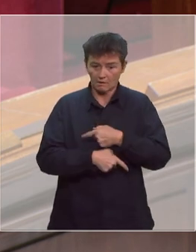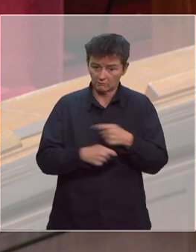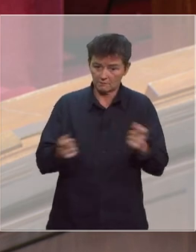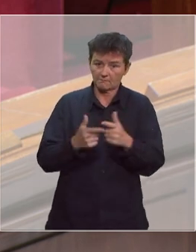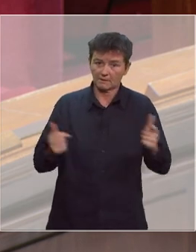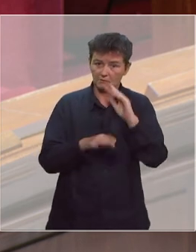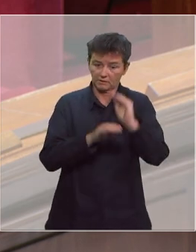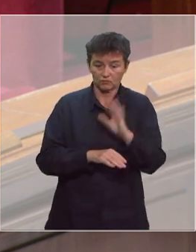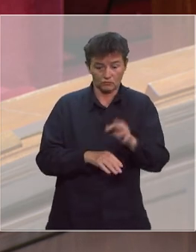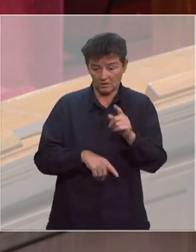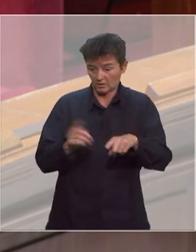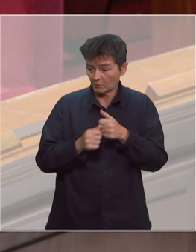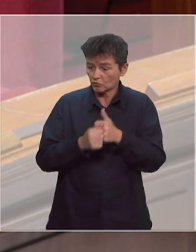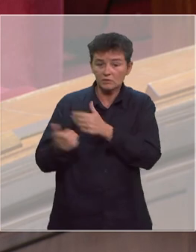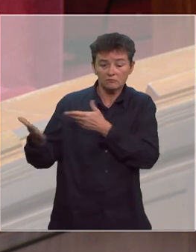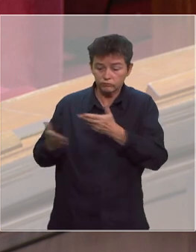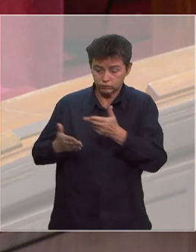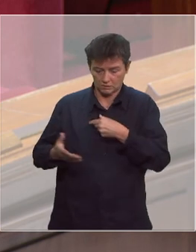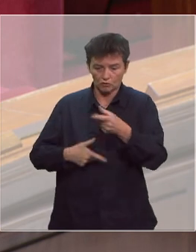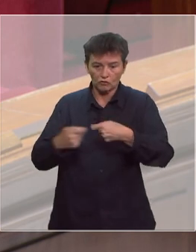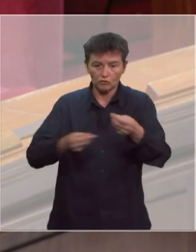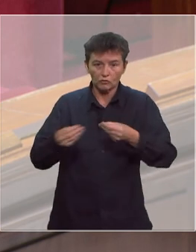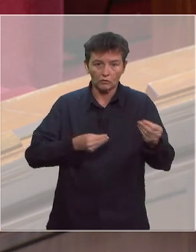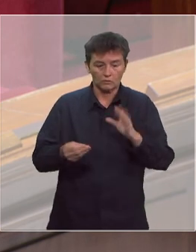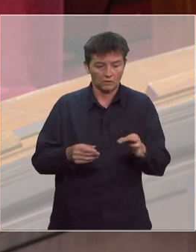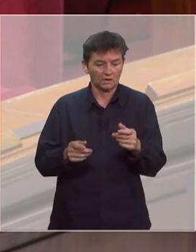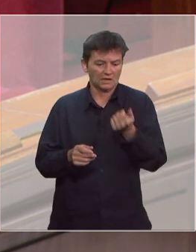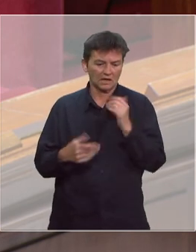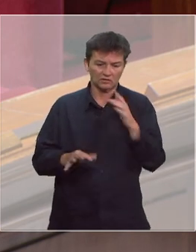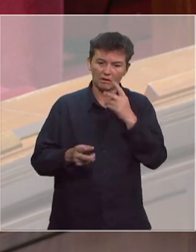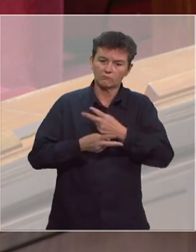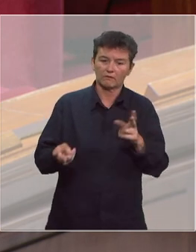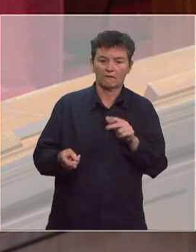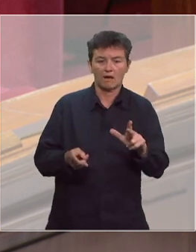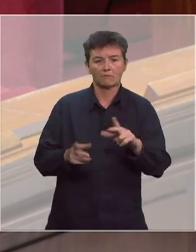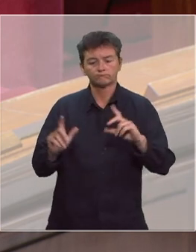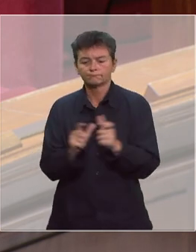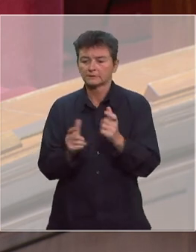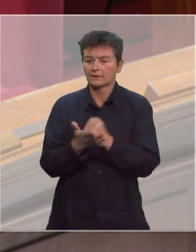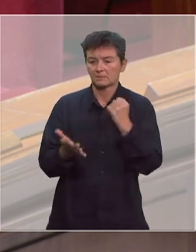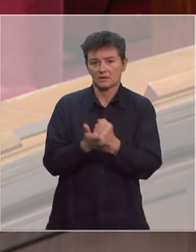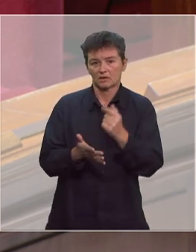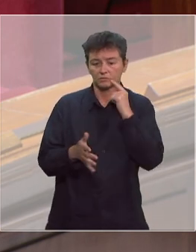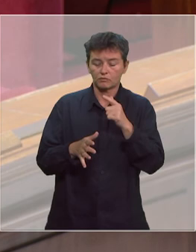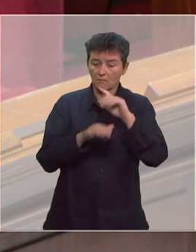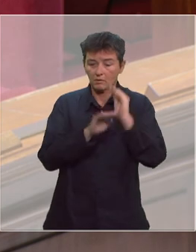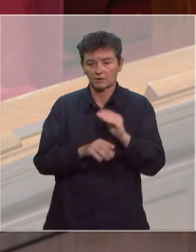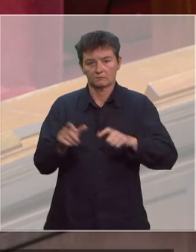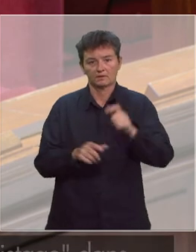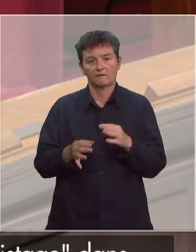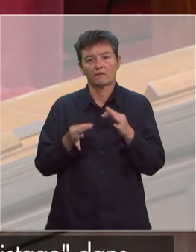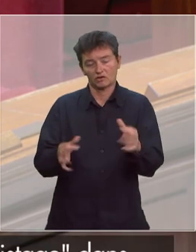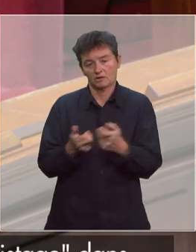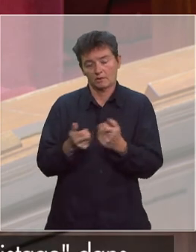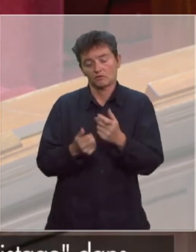mesure que nos moyens nous le permettent, mais en plus, j'ai annoncé hier une politique de dépistage massif qui va permettre de renforcer la protection des personnes les plus fragiles et